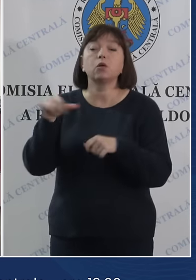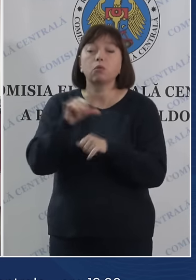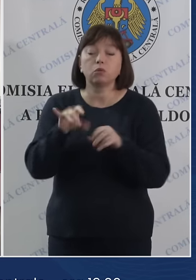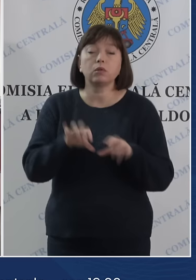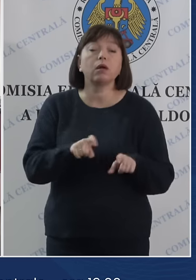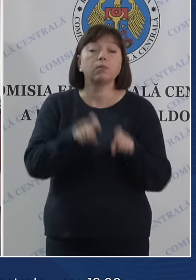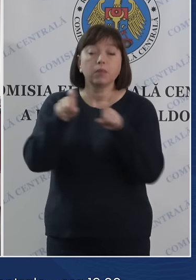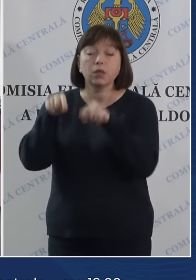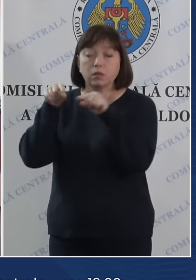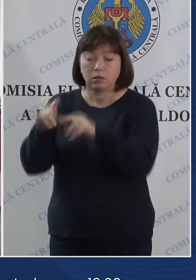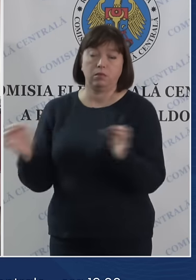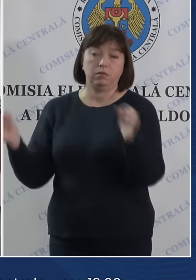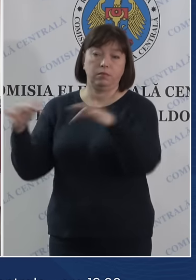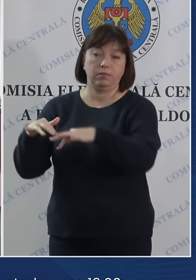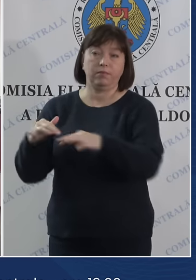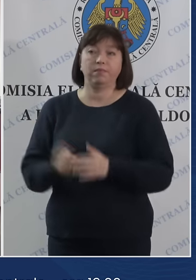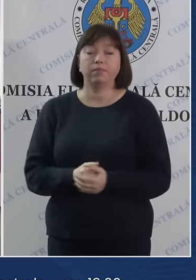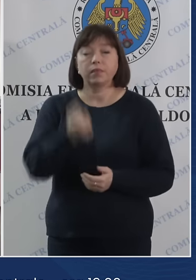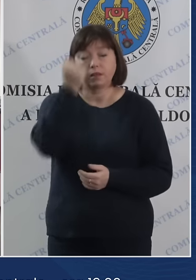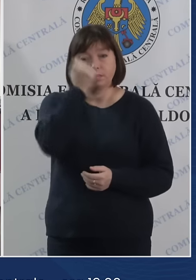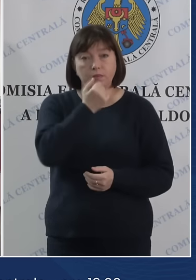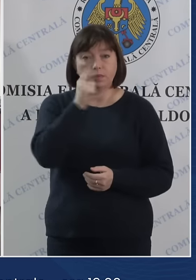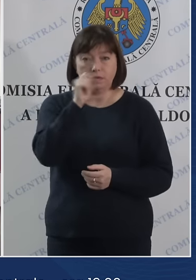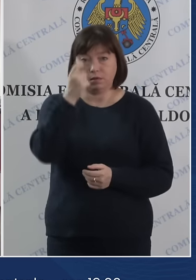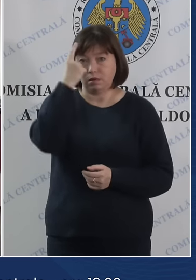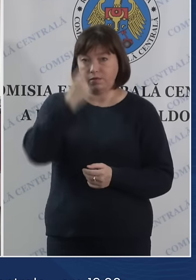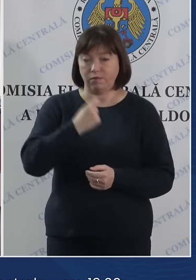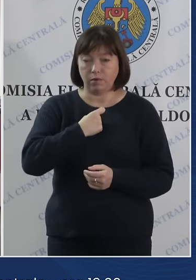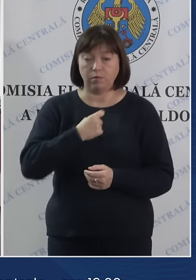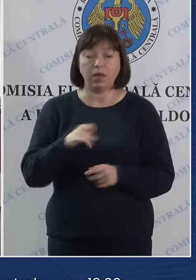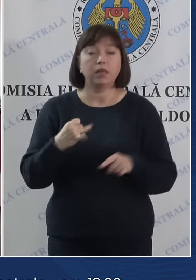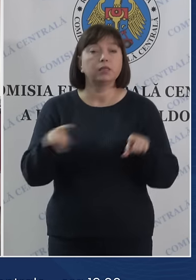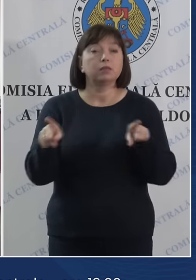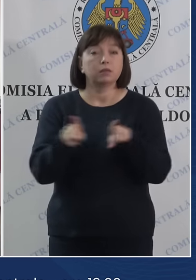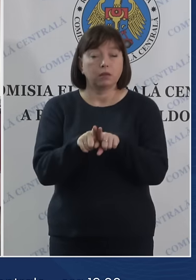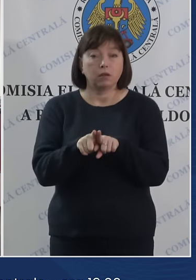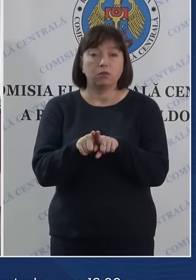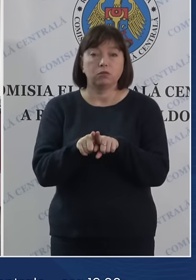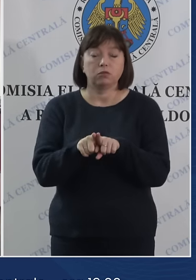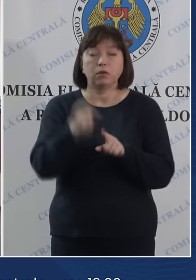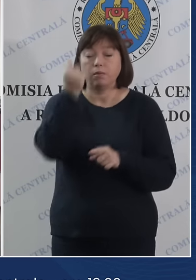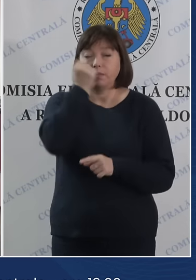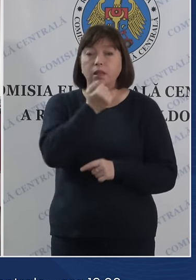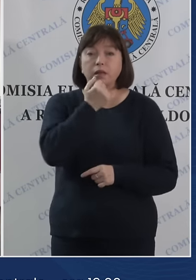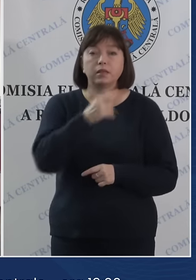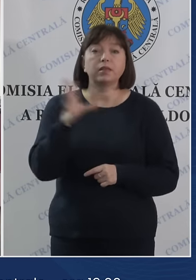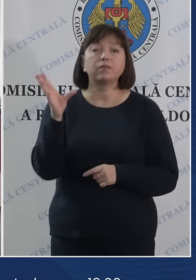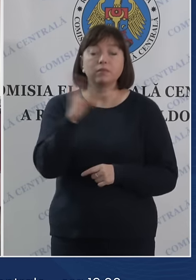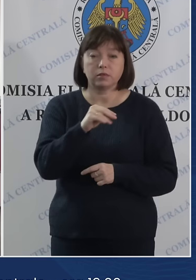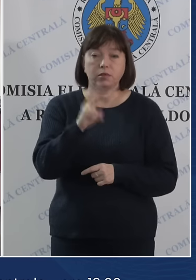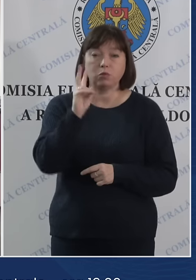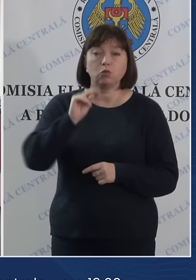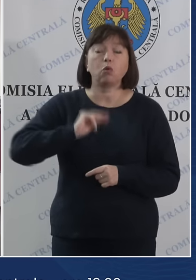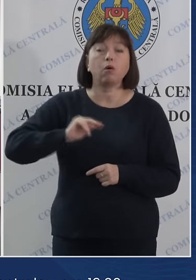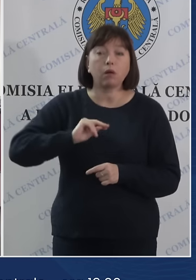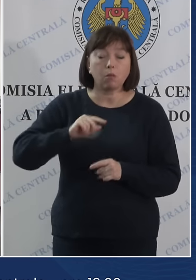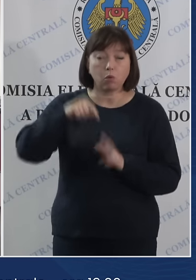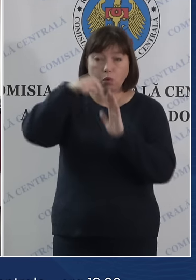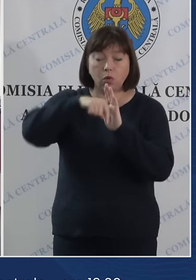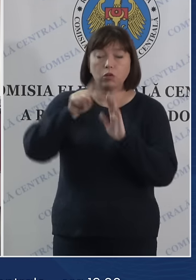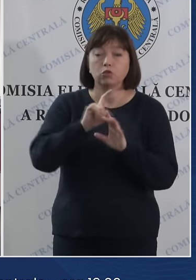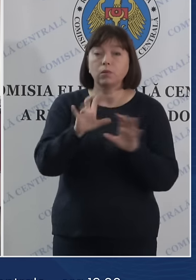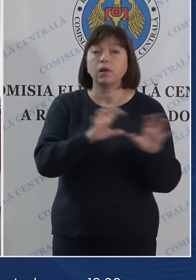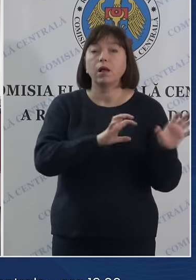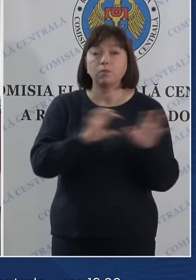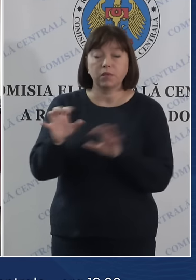Vă mulțumim pentru aceste informații și, de asemenea, le mulțumim colegilor pentru că fac tot posibil să